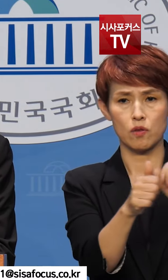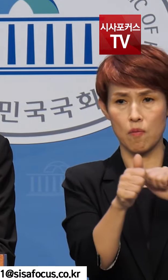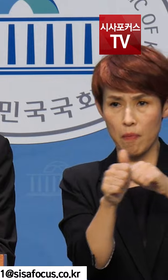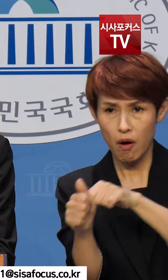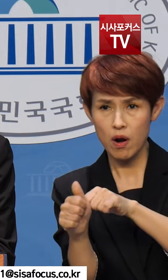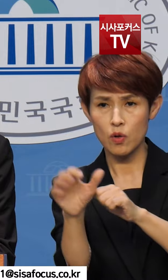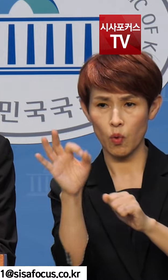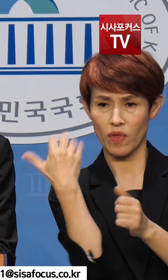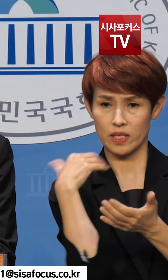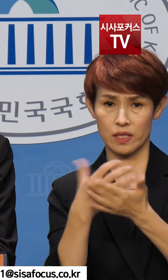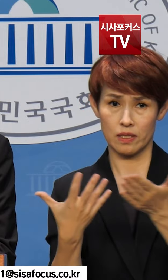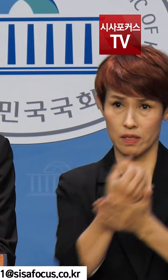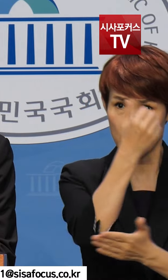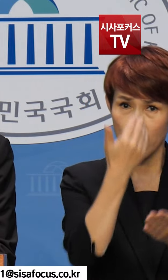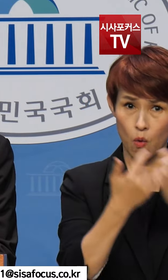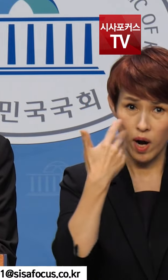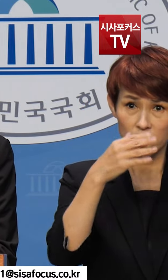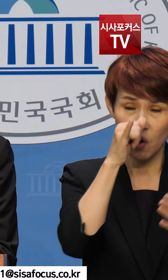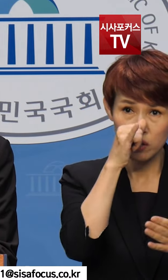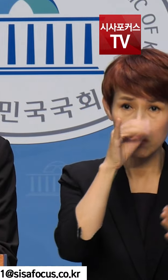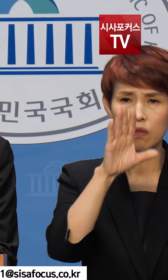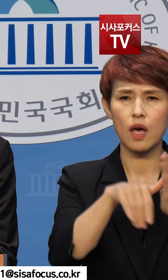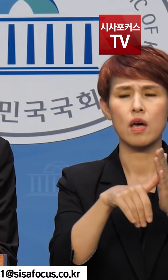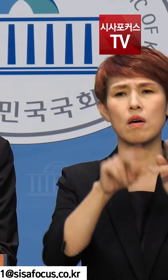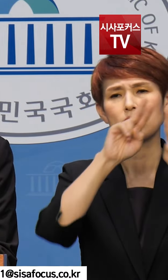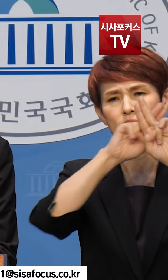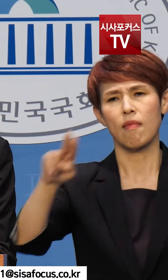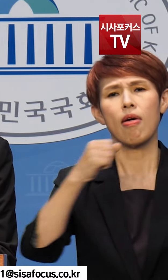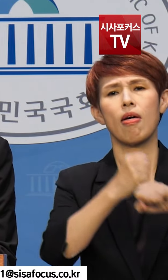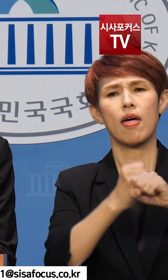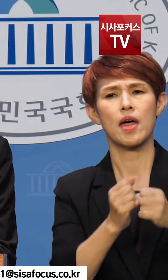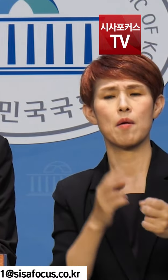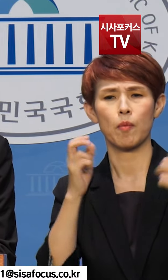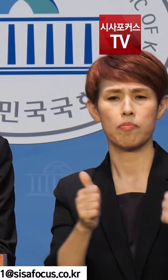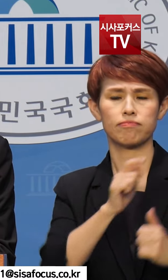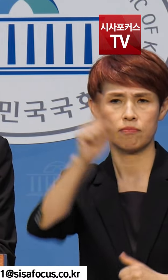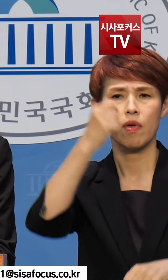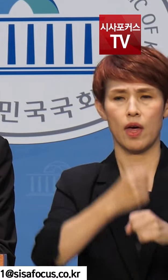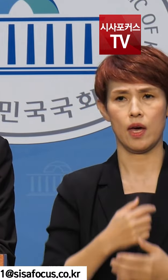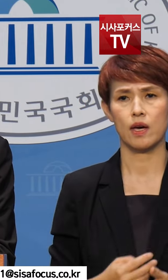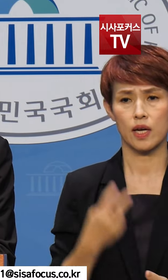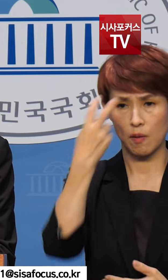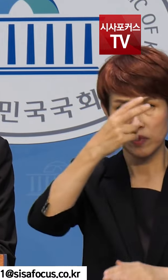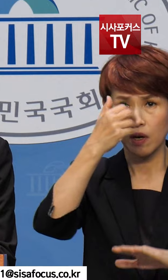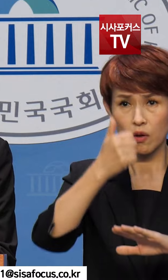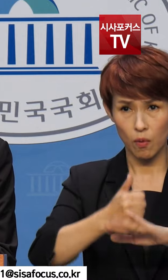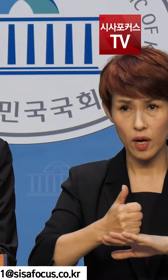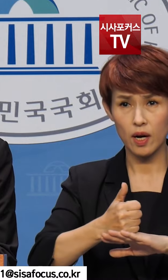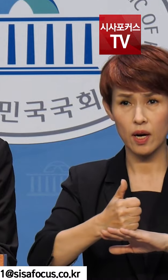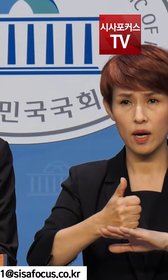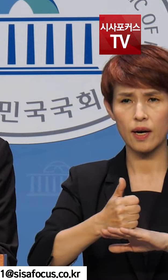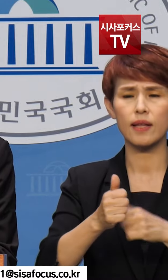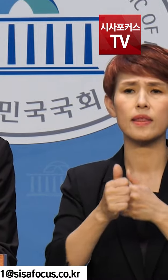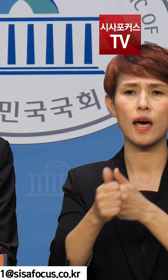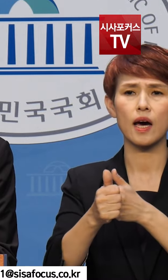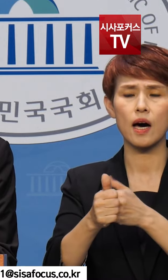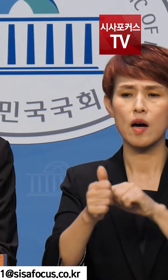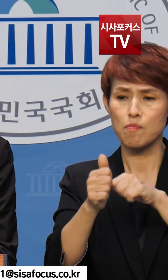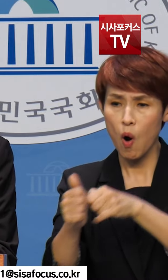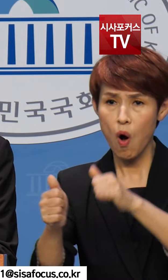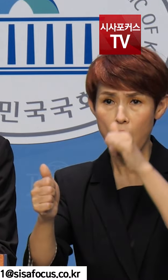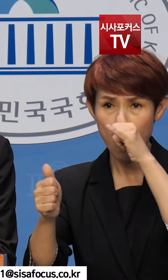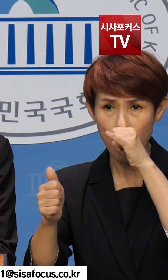환수조치가 확정 집행되면 취소소송 등 법적 조치에 나설 것입니다. 감사 결과가 따라 징계가